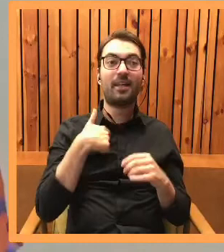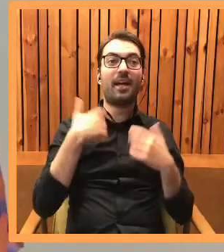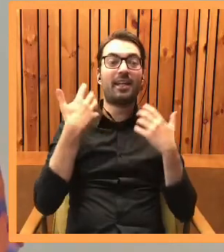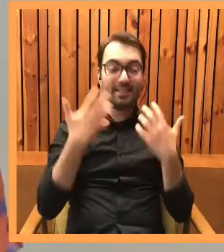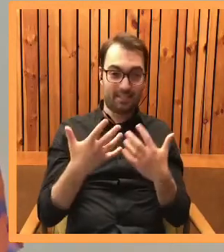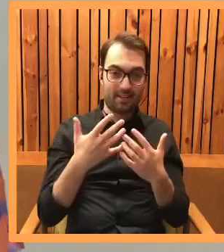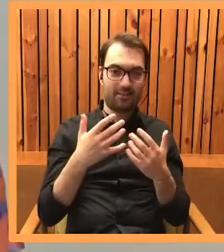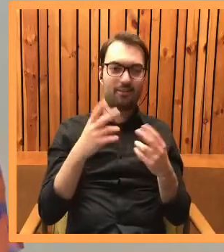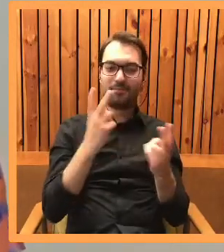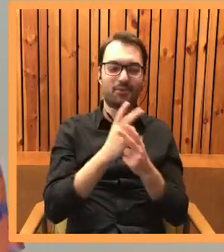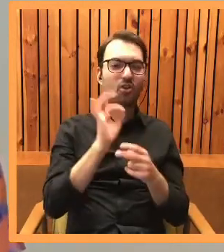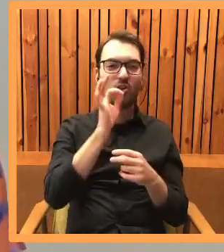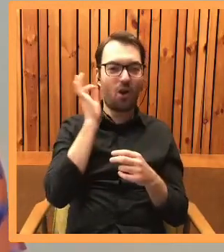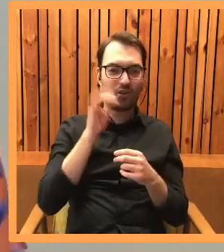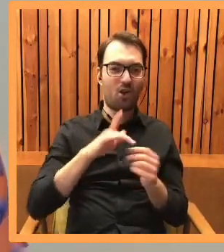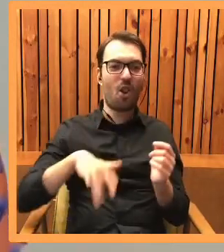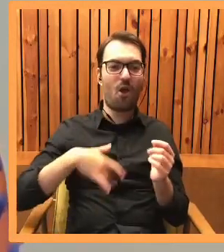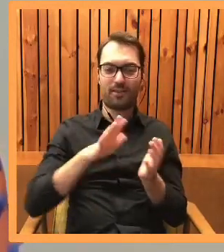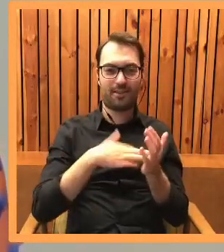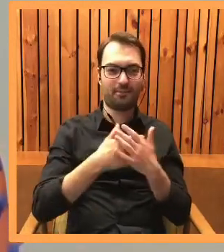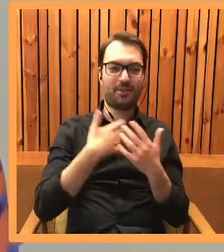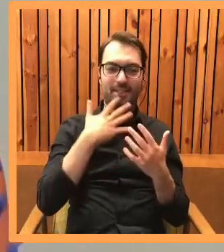chciała być tak jak kot, jak kot Lord.